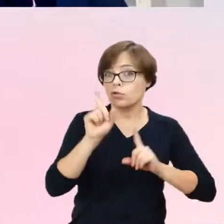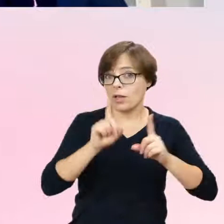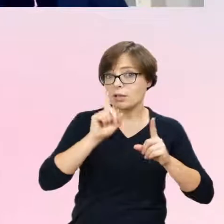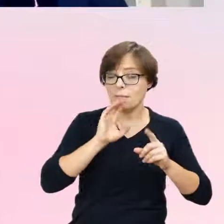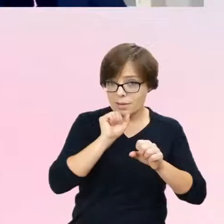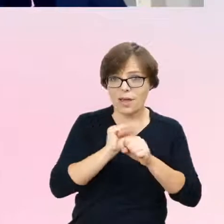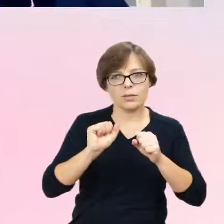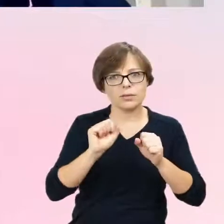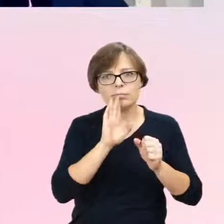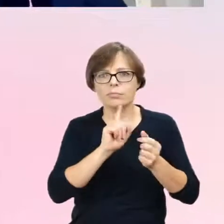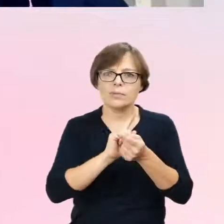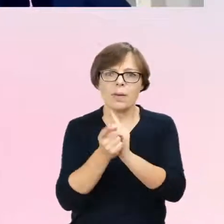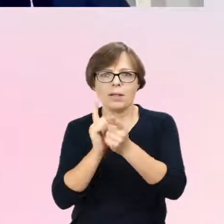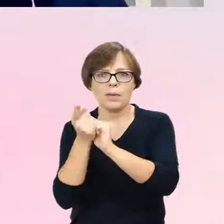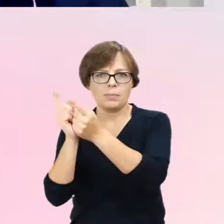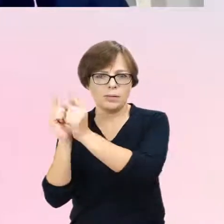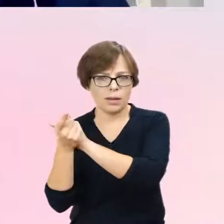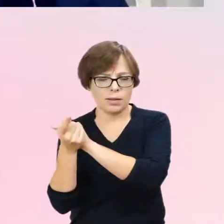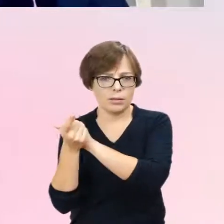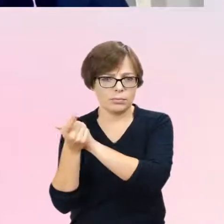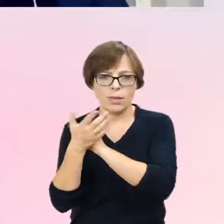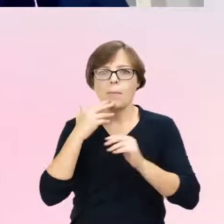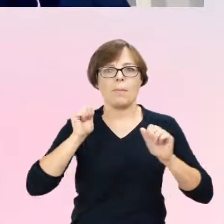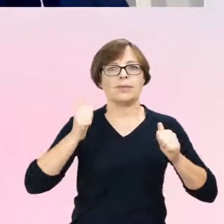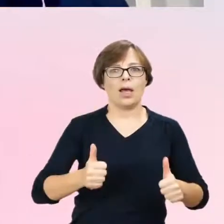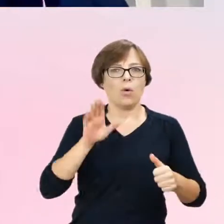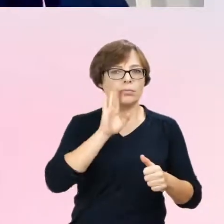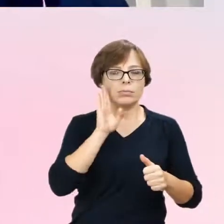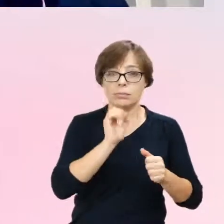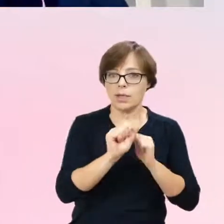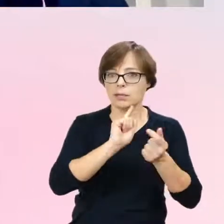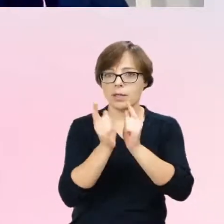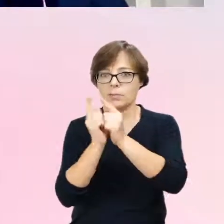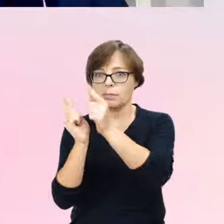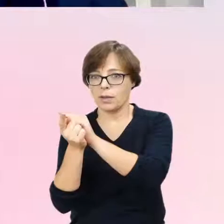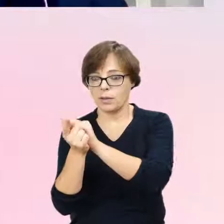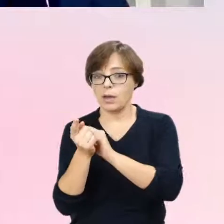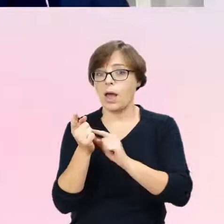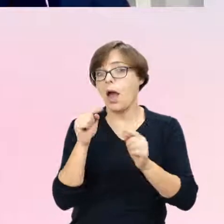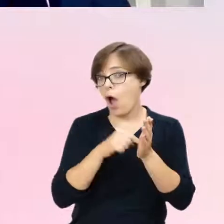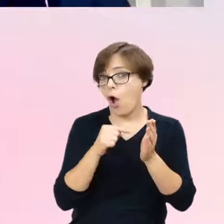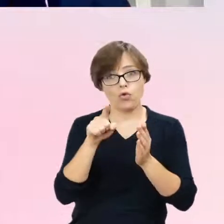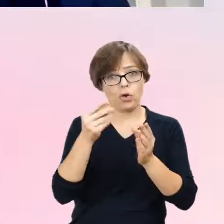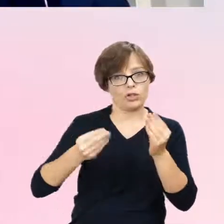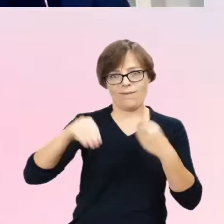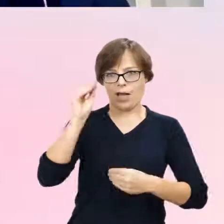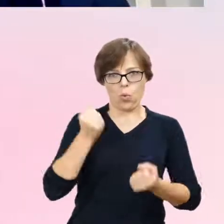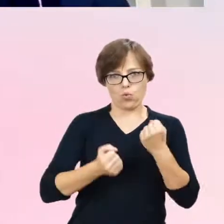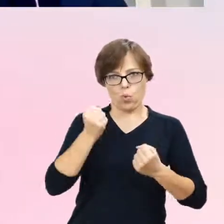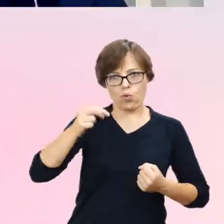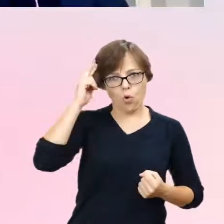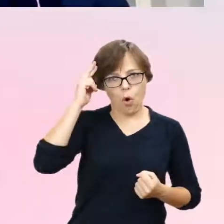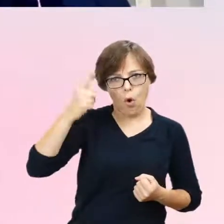która jeszcze bardziej może okazać się czymś takim bardzo trudnym do zrozumienia, czy wręcz